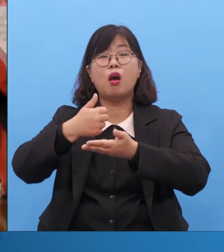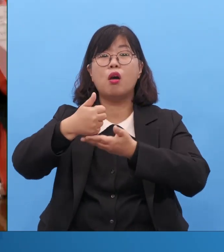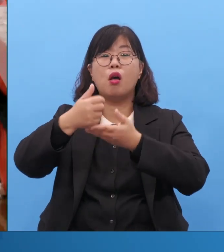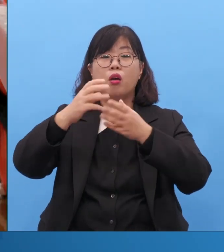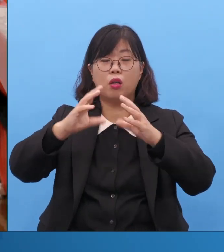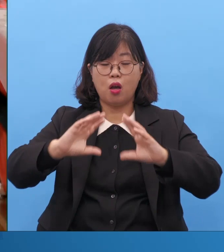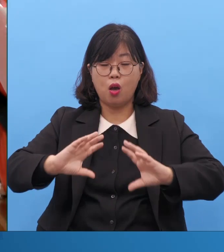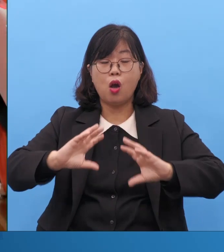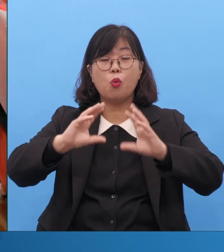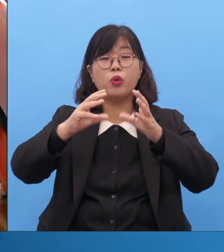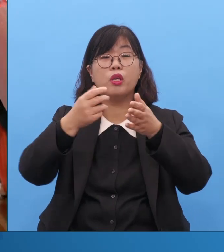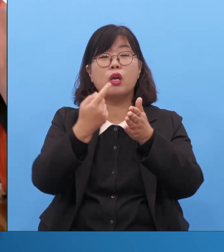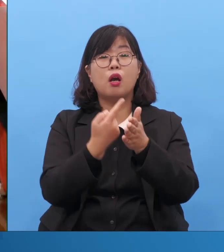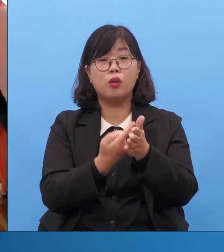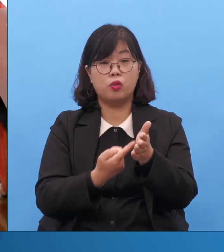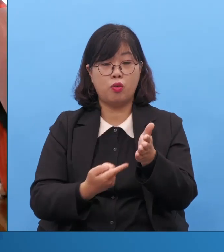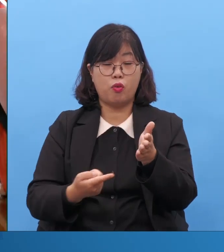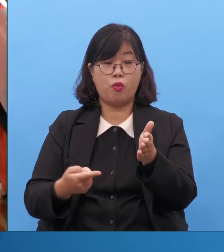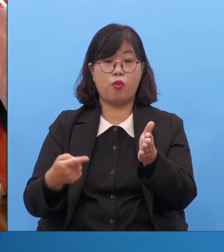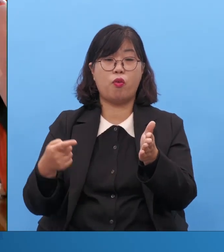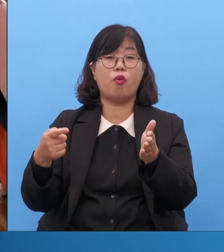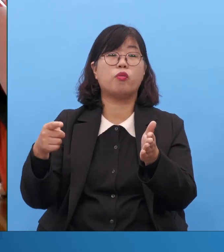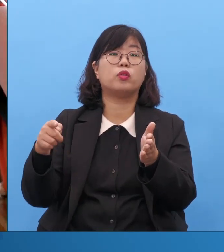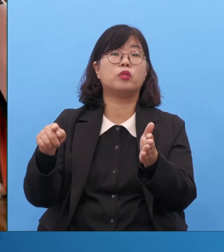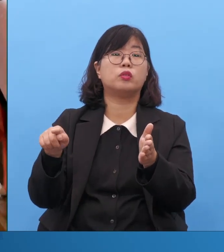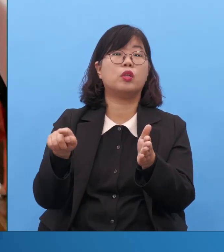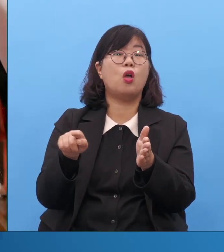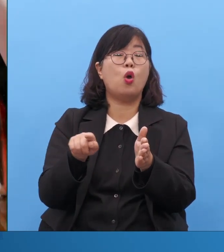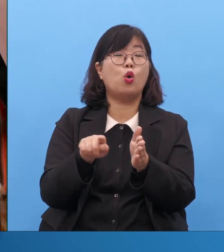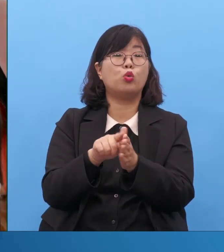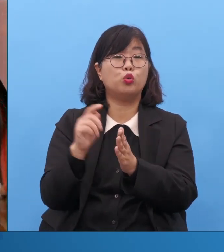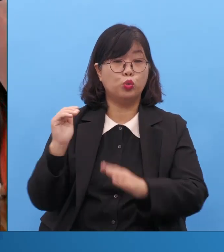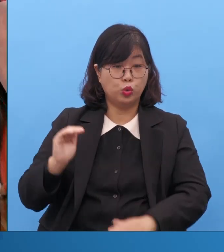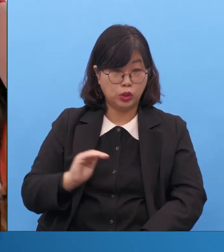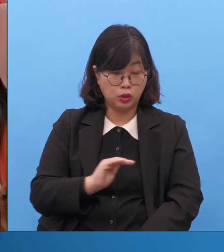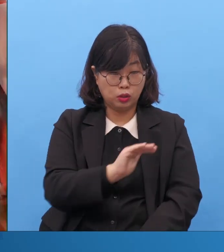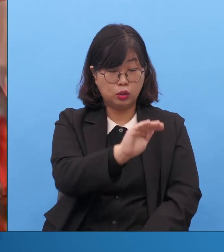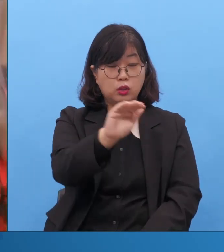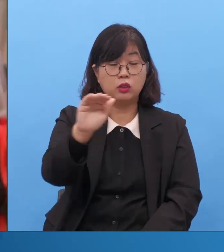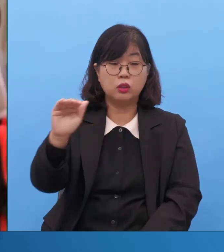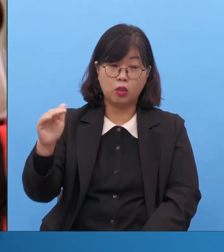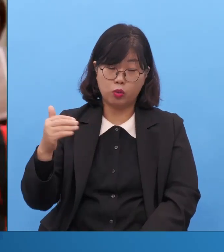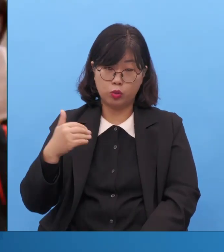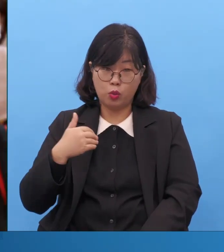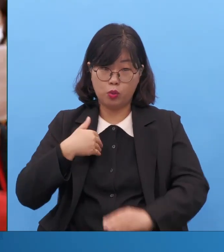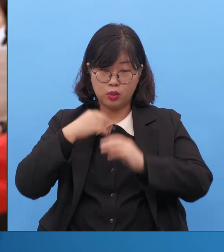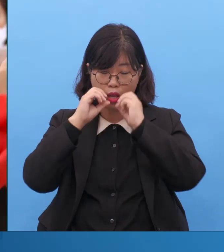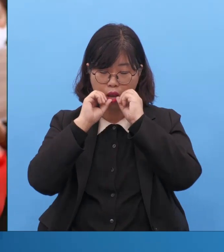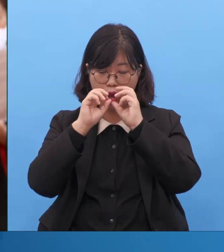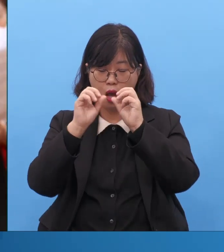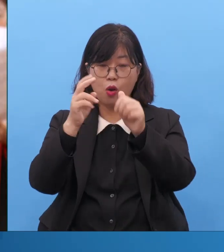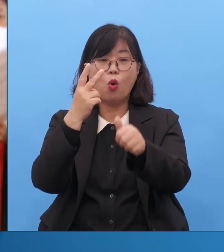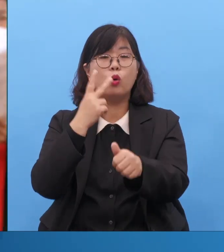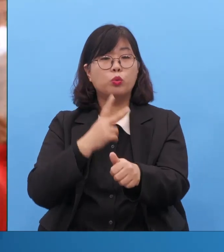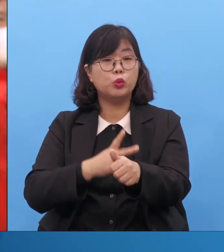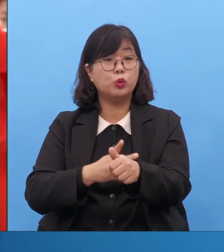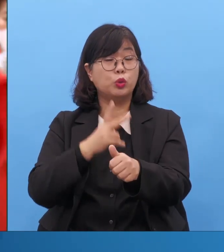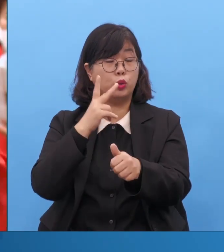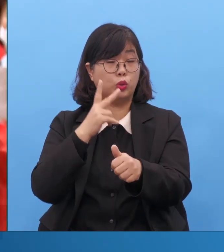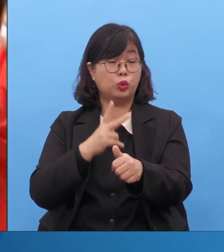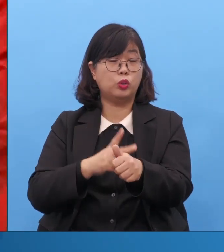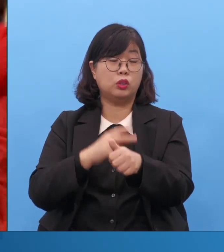나라 위하여 우리를 선교사로